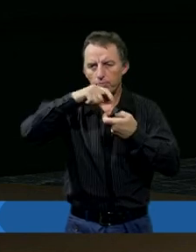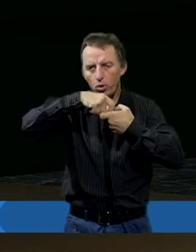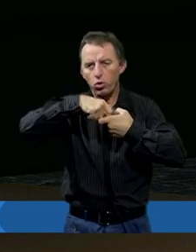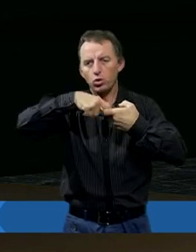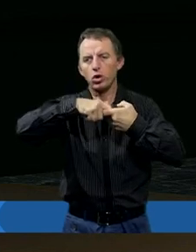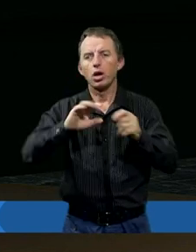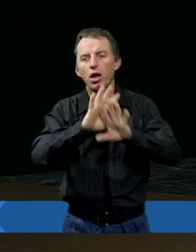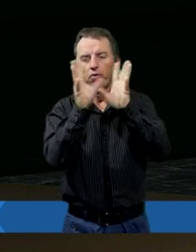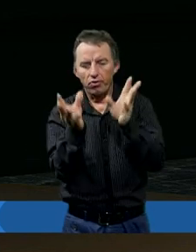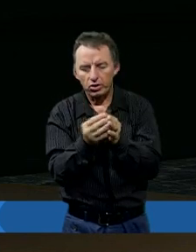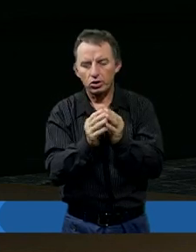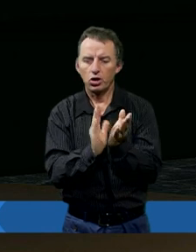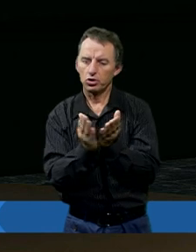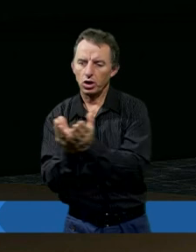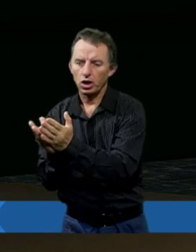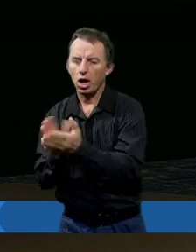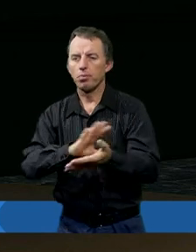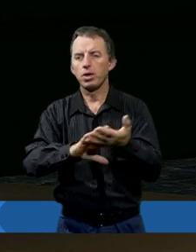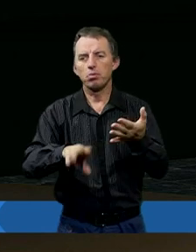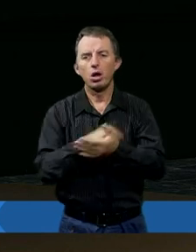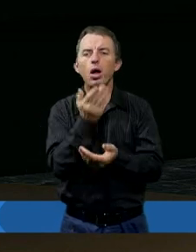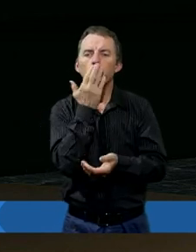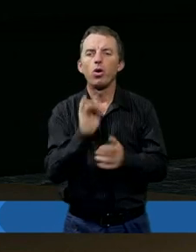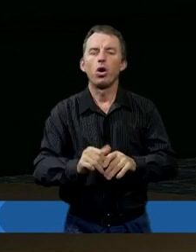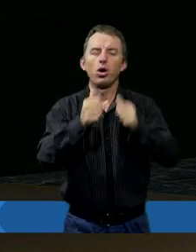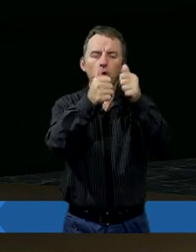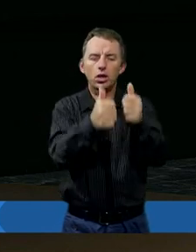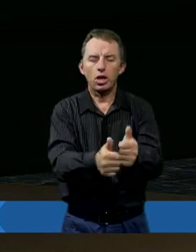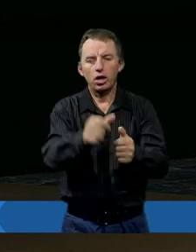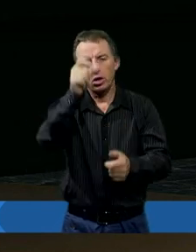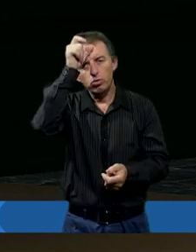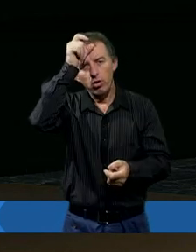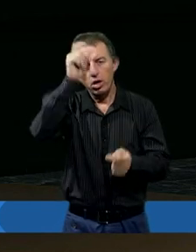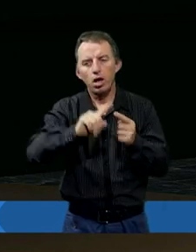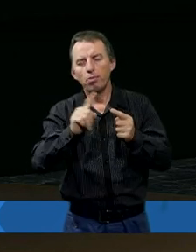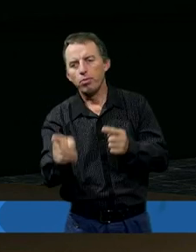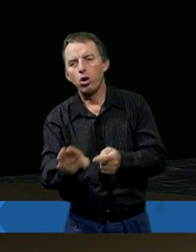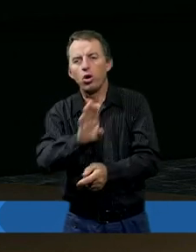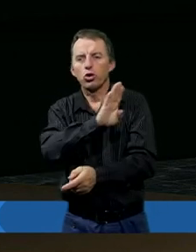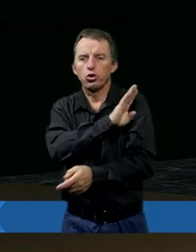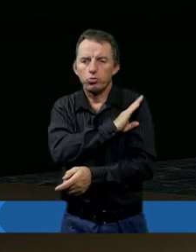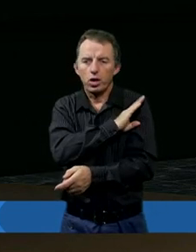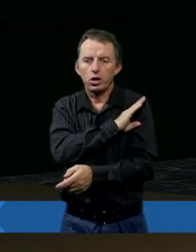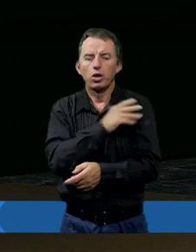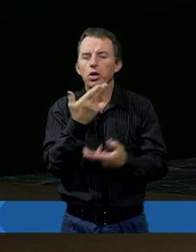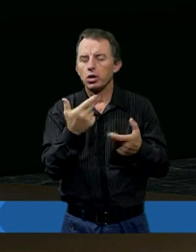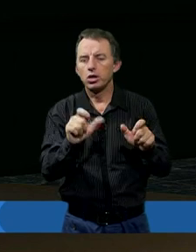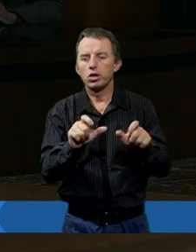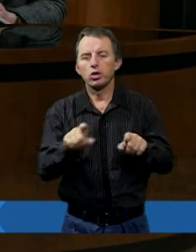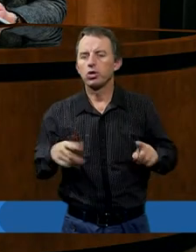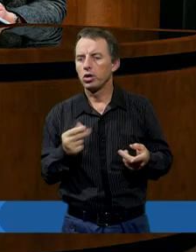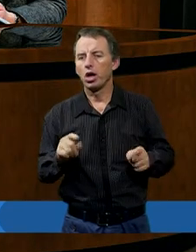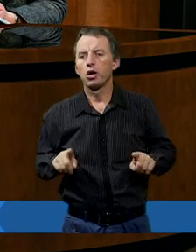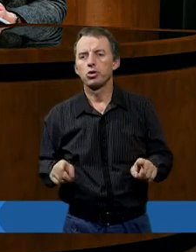księgach Pisma Świętego, które mówią o stanie człowieka po śmierci. Tak, że się nic nie dzieje.